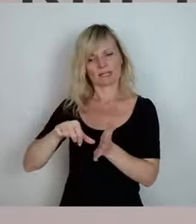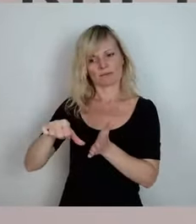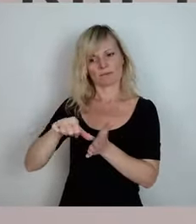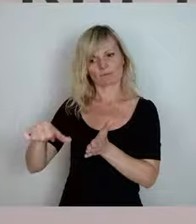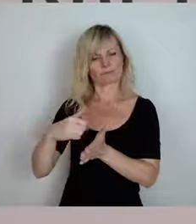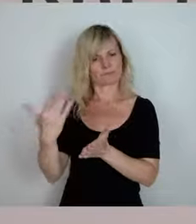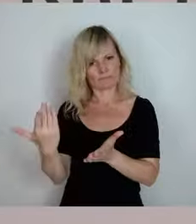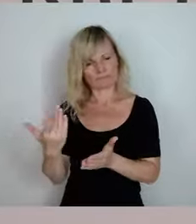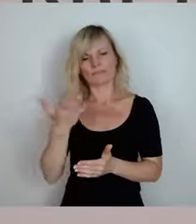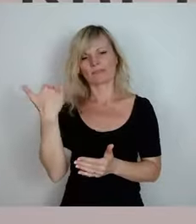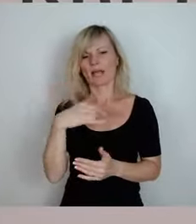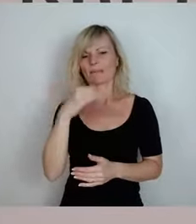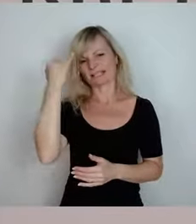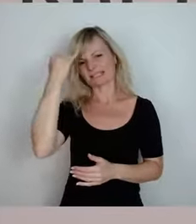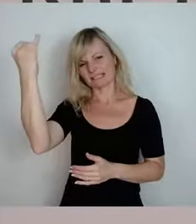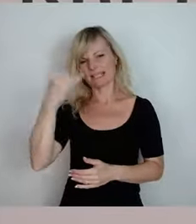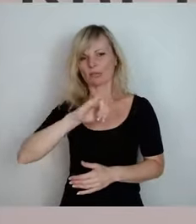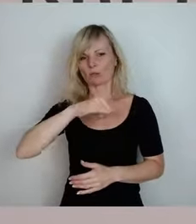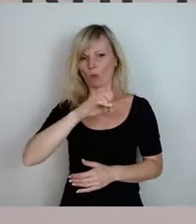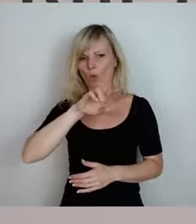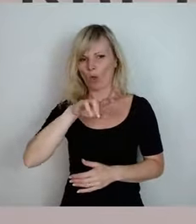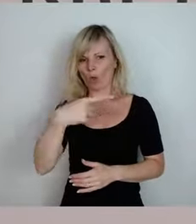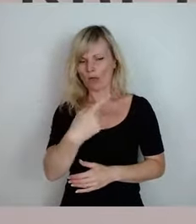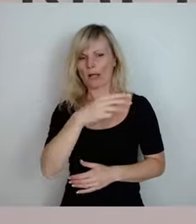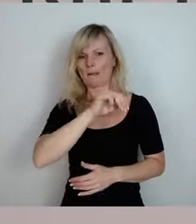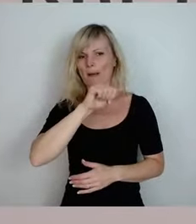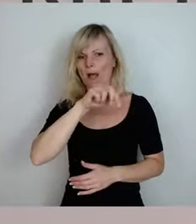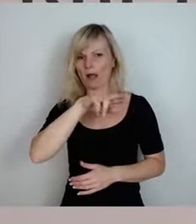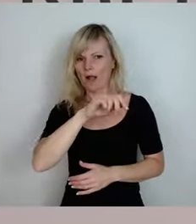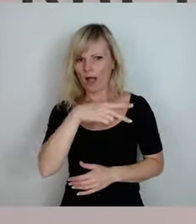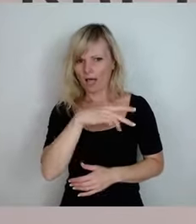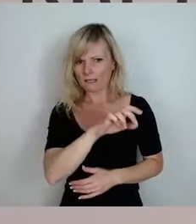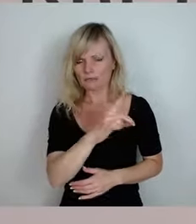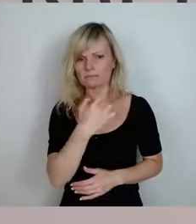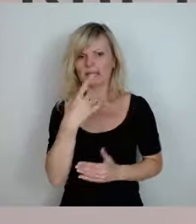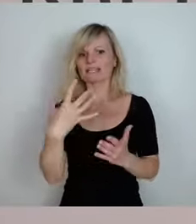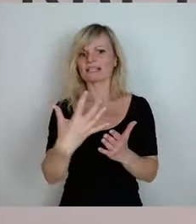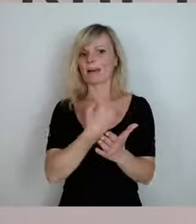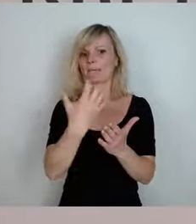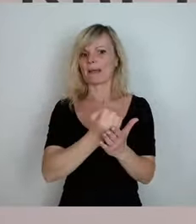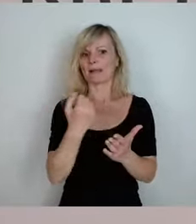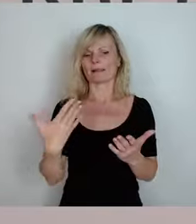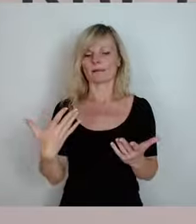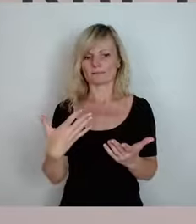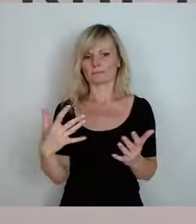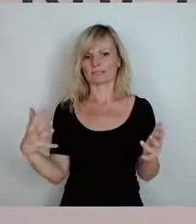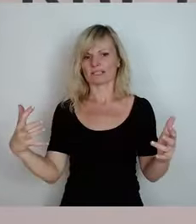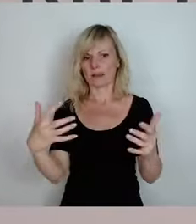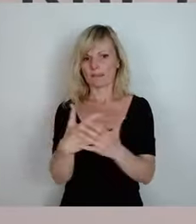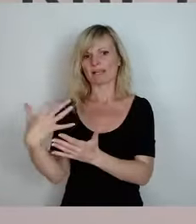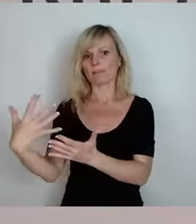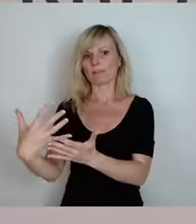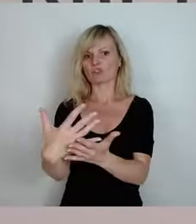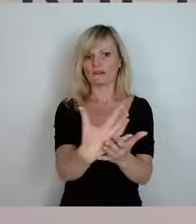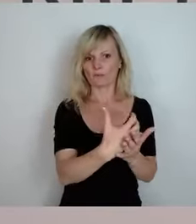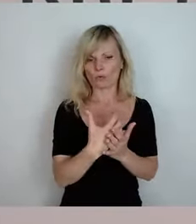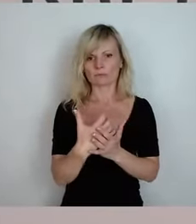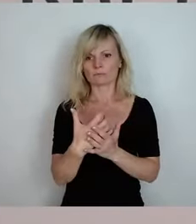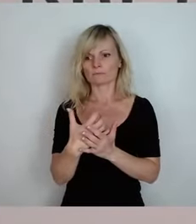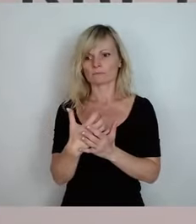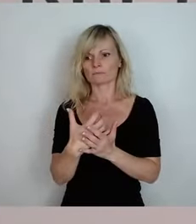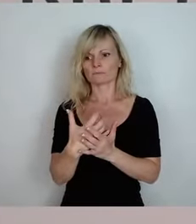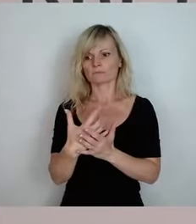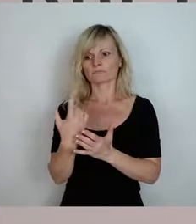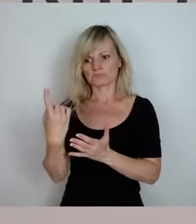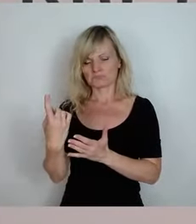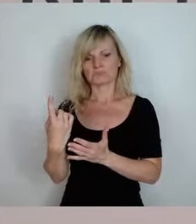Markert, diese Frage der Sammelbeschaffung, habe ich nie für möglich gehalten, aber die Praktiker haben es vorgeschlagen und es